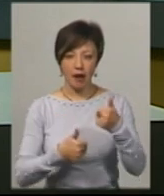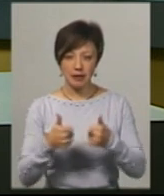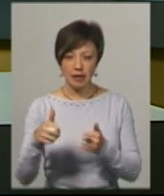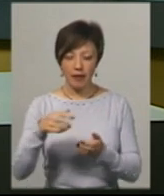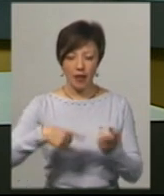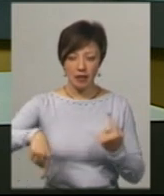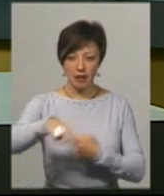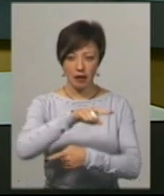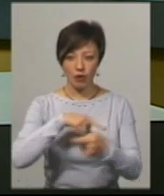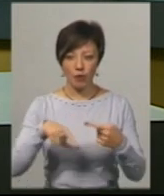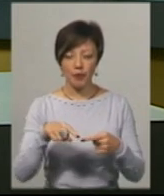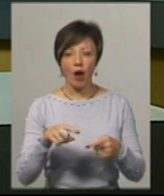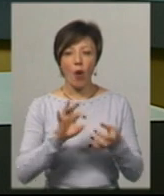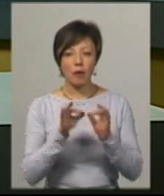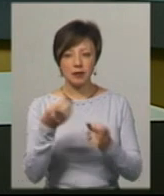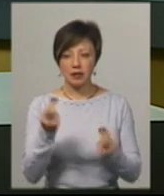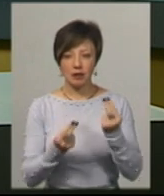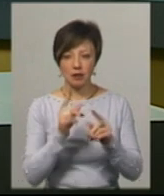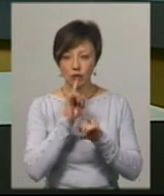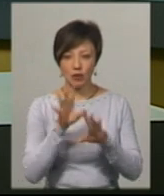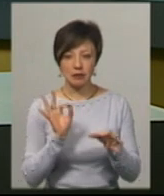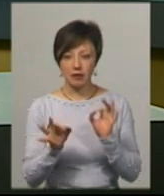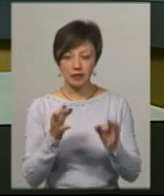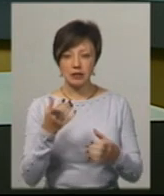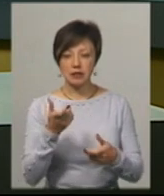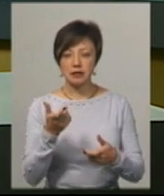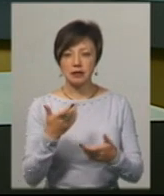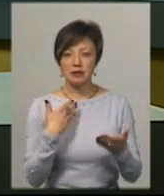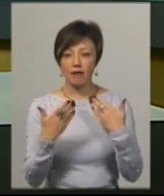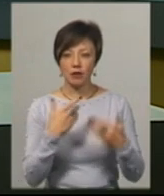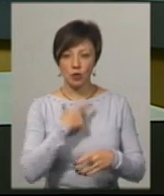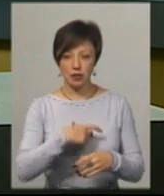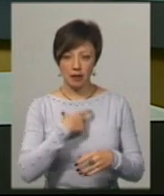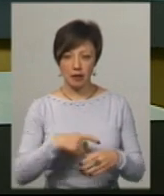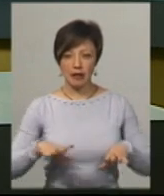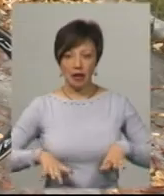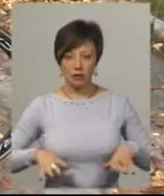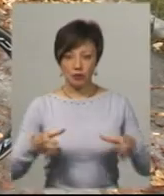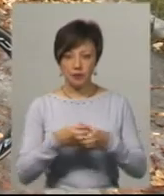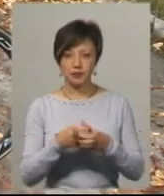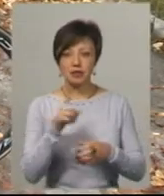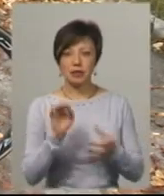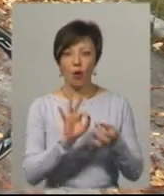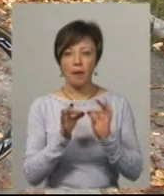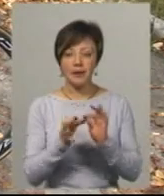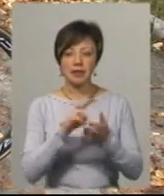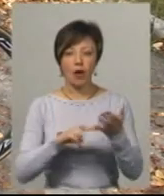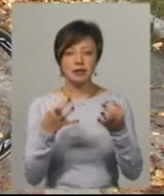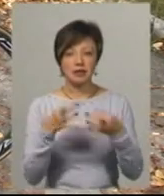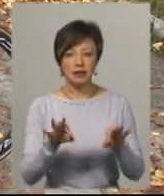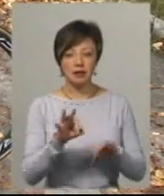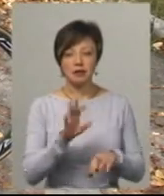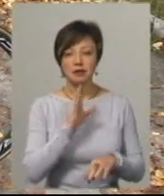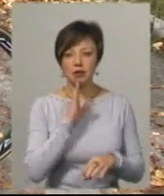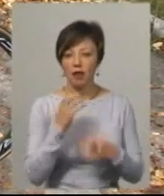Олімпійських іграх участі не братиме через несправедливе ставлення до себе тренерського складу. За олімпійську ліцензію Ганна Соловей